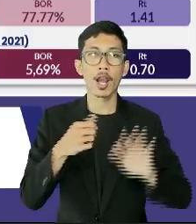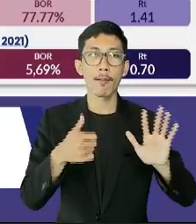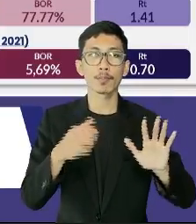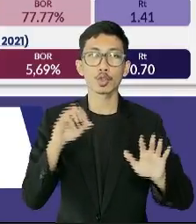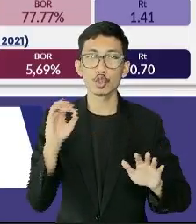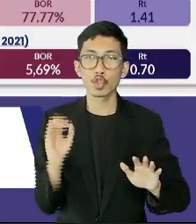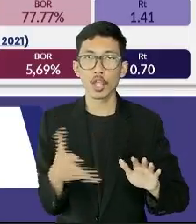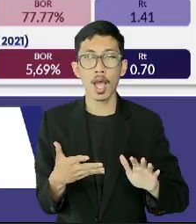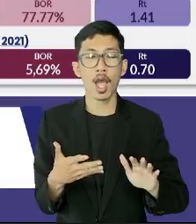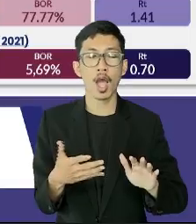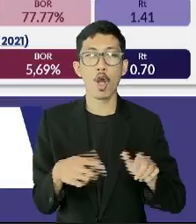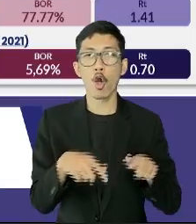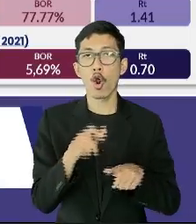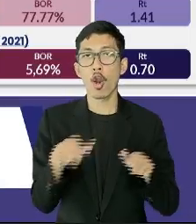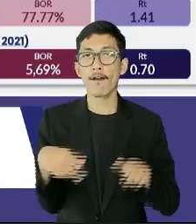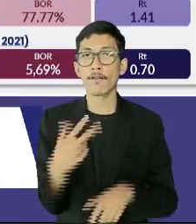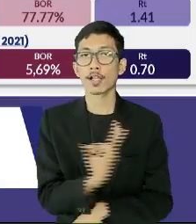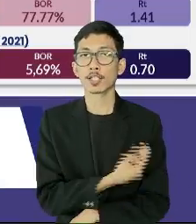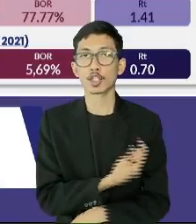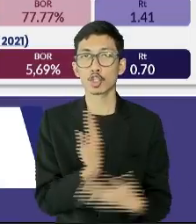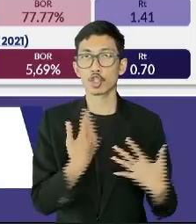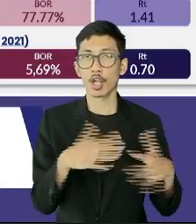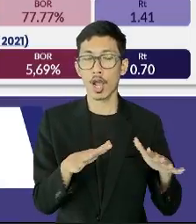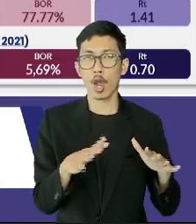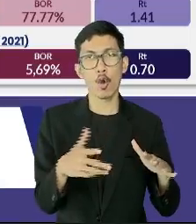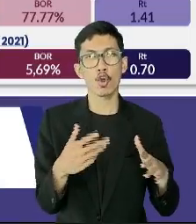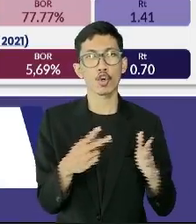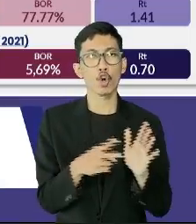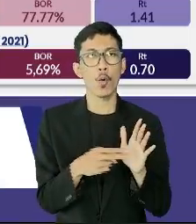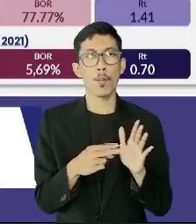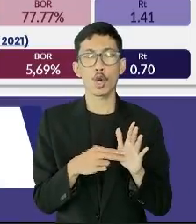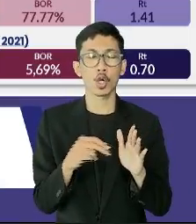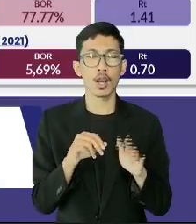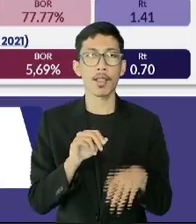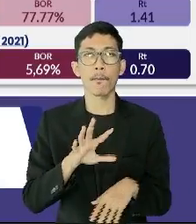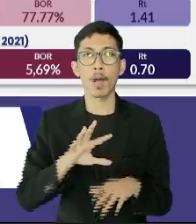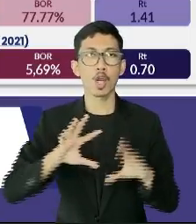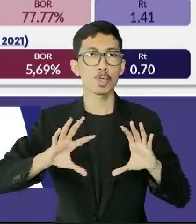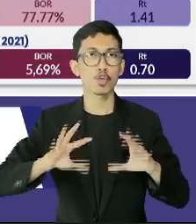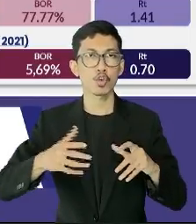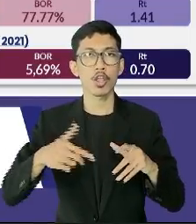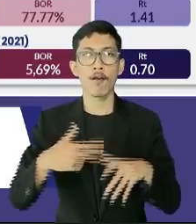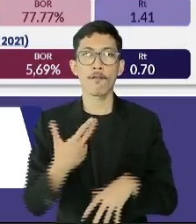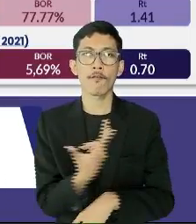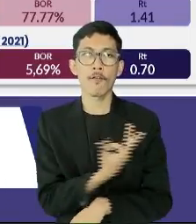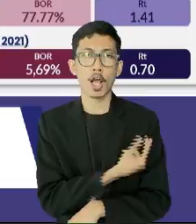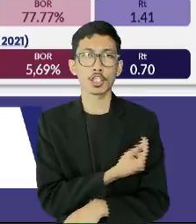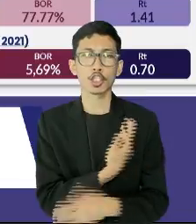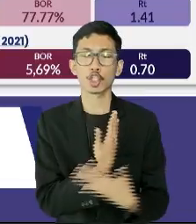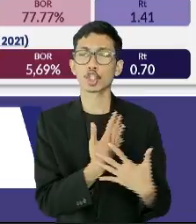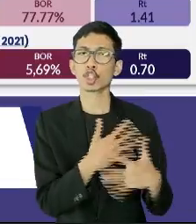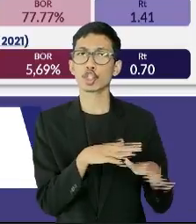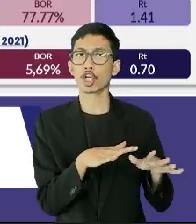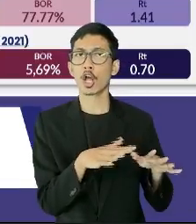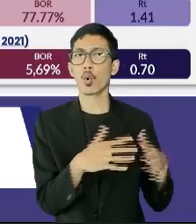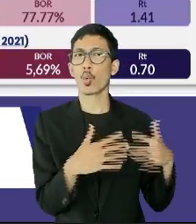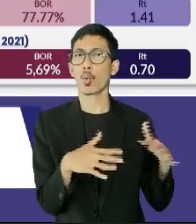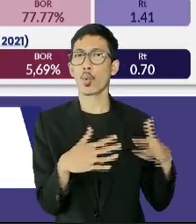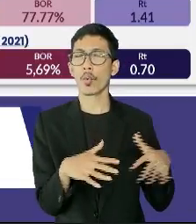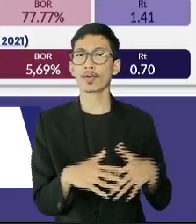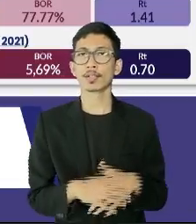ini membuat Indonesia masuk ke urutan kelima di dunia sebagai negara dengan jumlah tertinggi orang yang telah